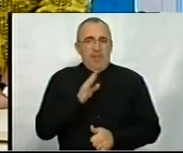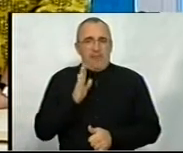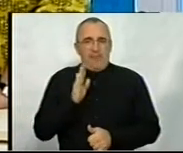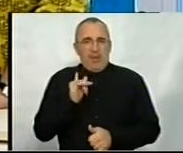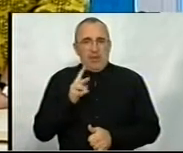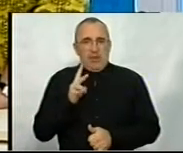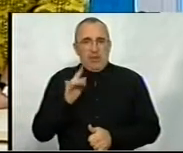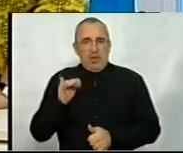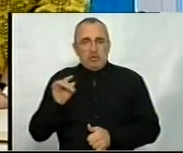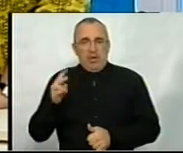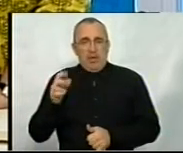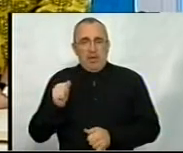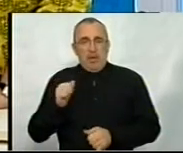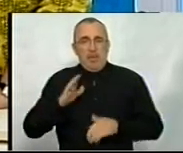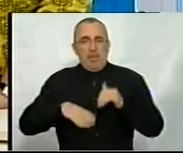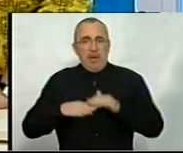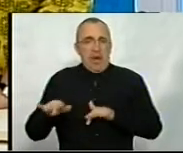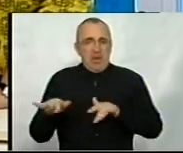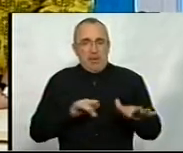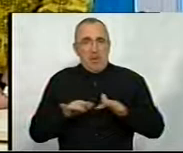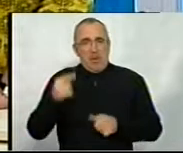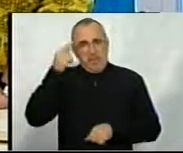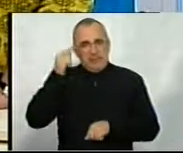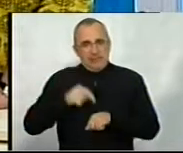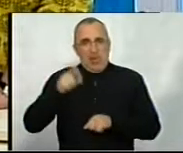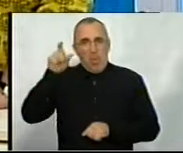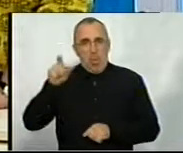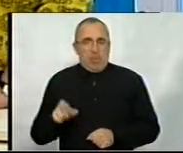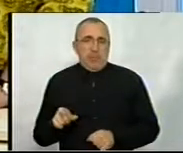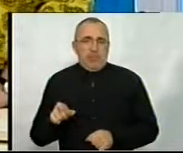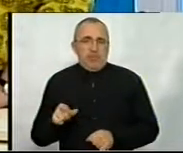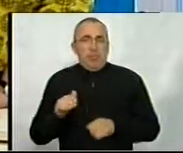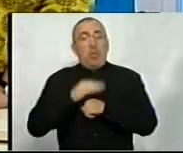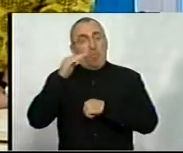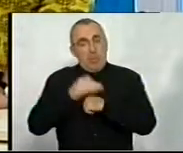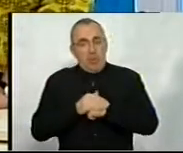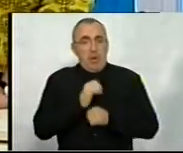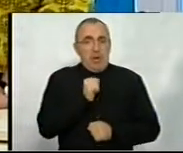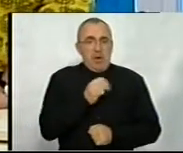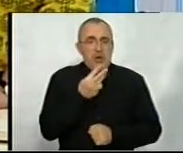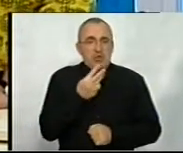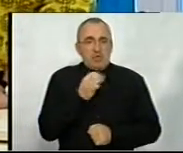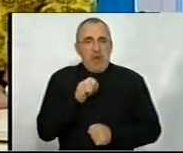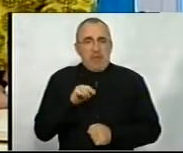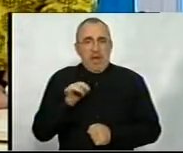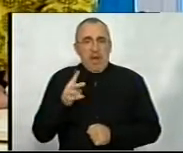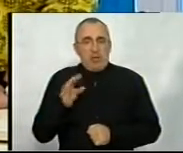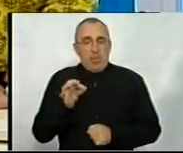практикуючою психологинею. Добрий вечір. І Анастасією Шепеленко,